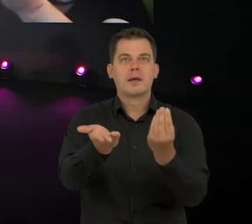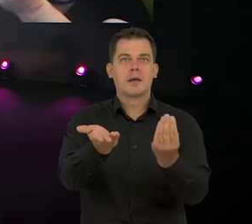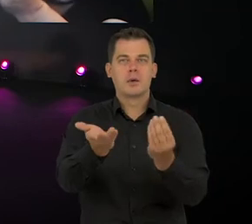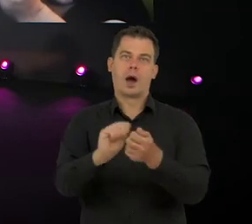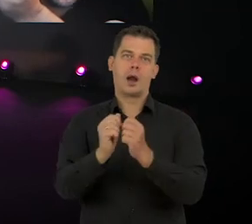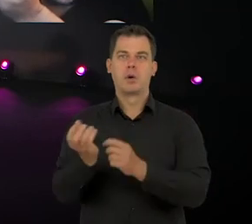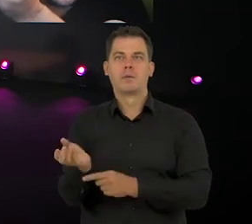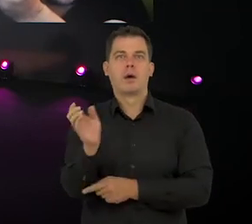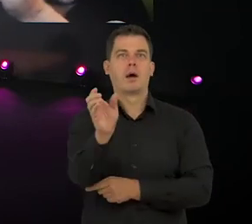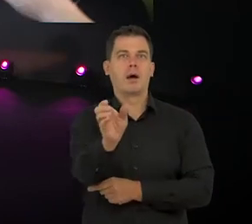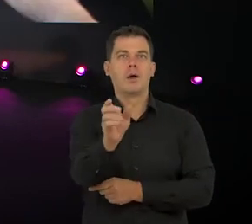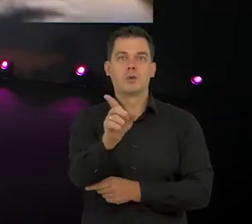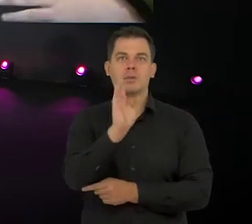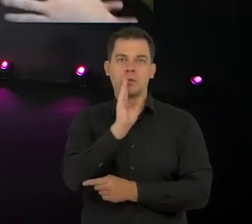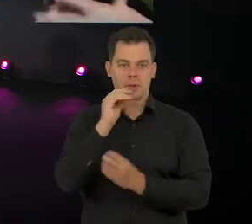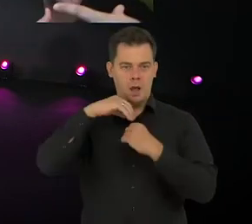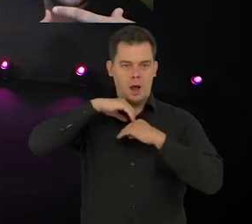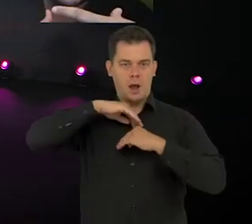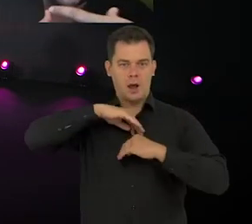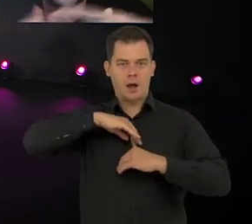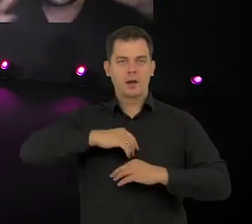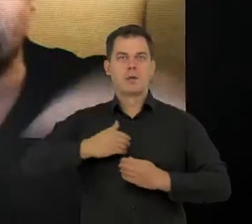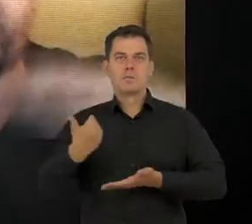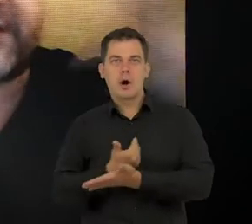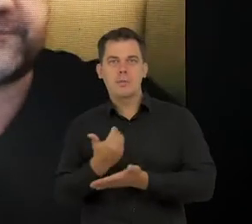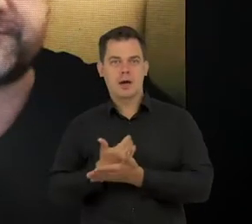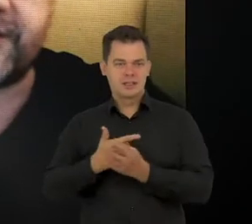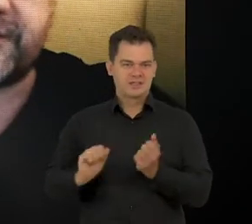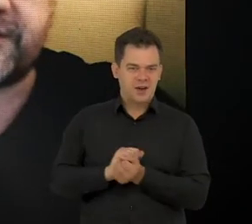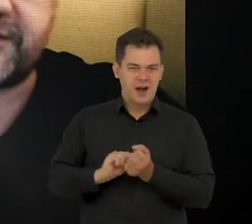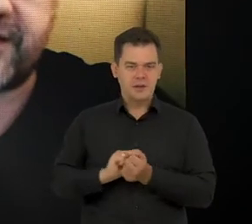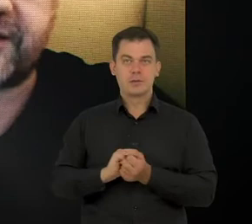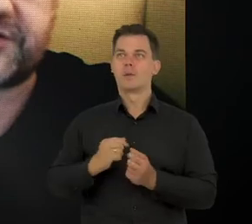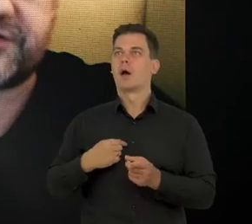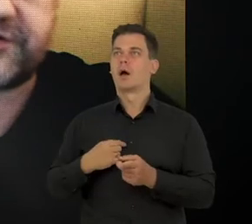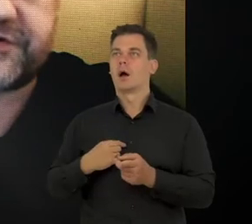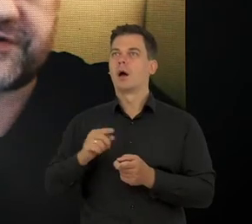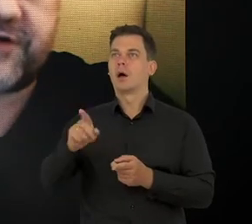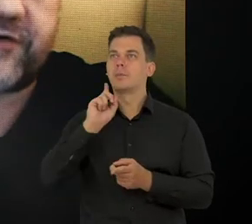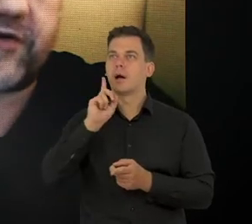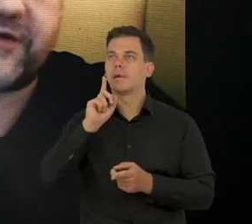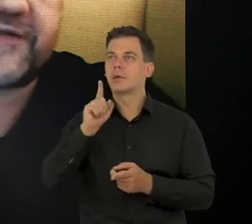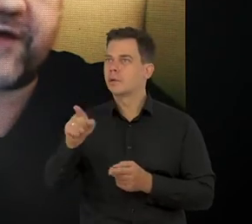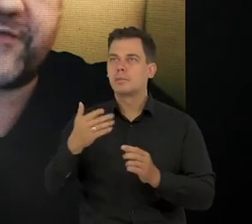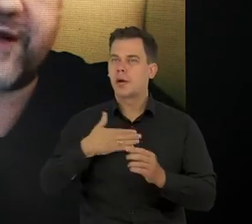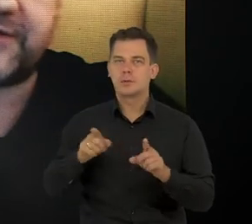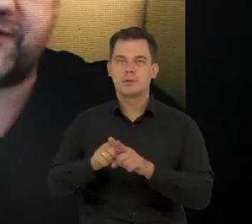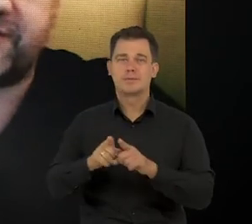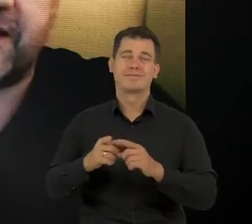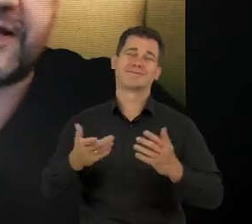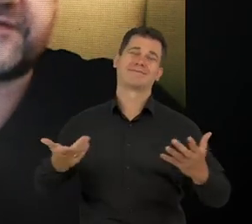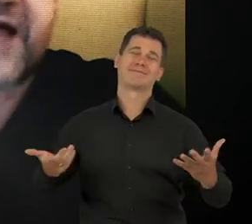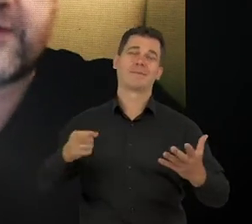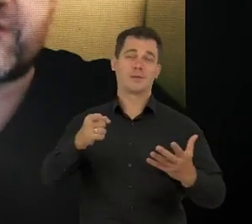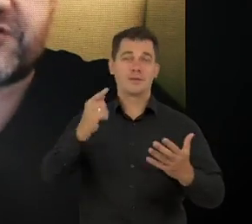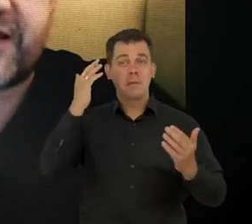środek, który biegnie po naszym organizmie, coś tam, jakieś czerwone ogniska rozwala. Tak